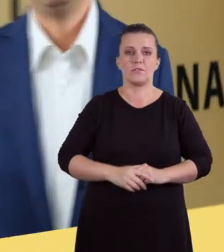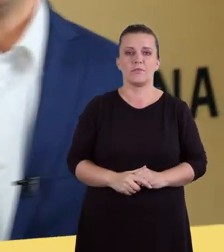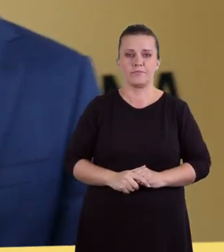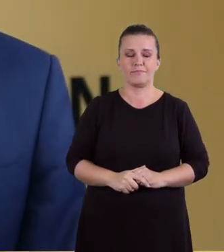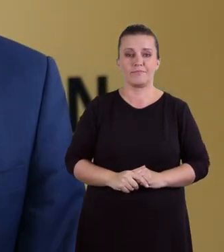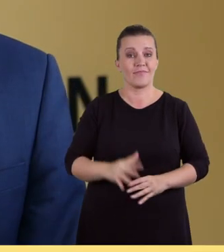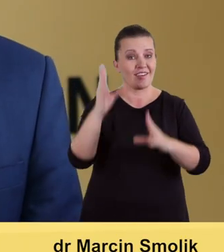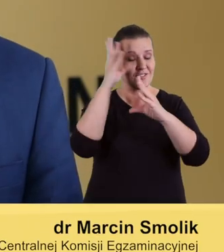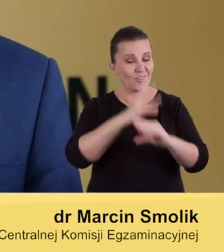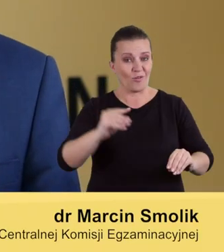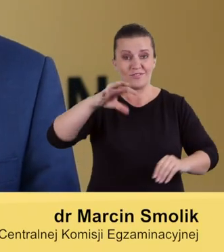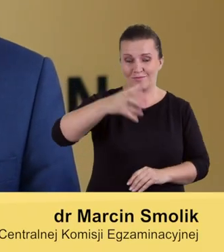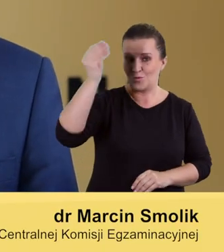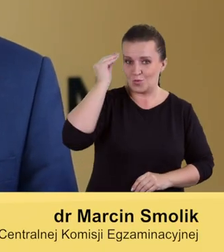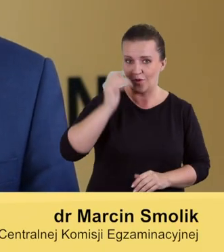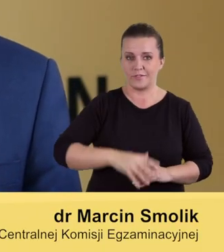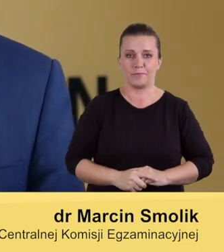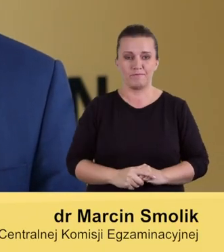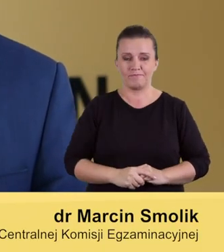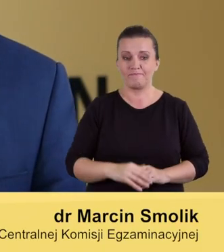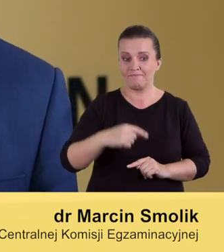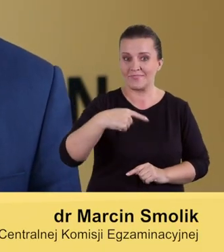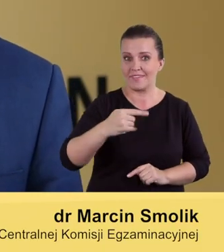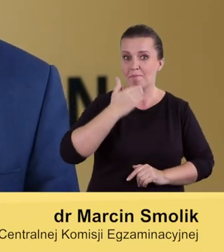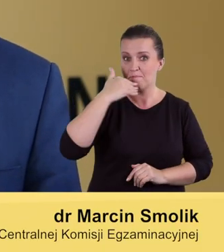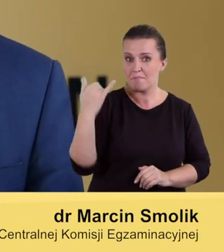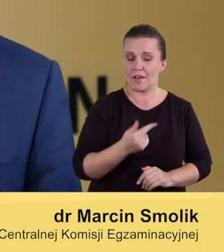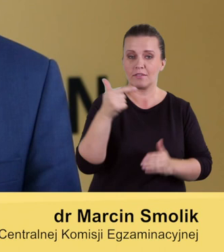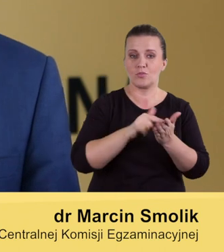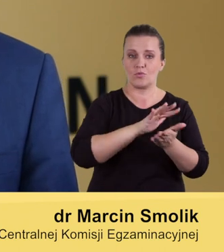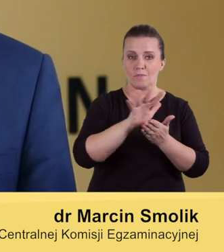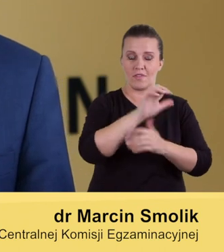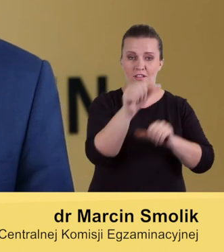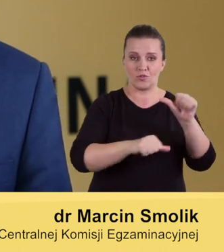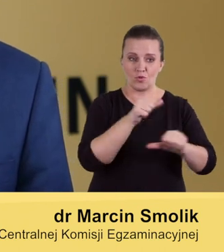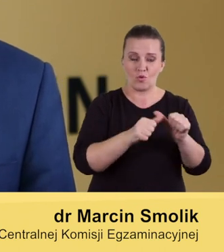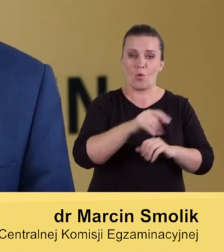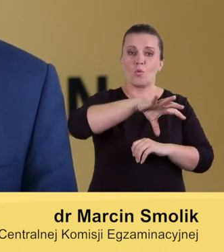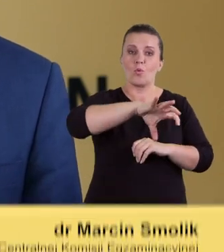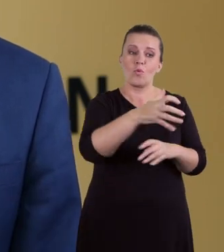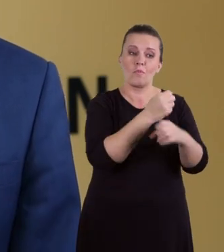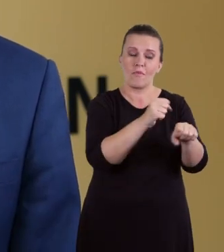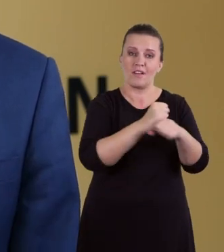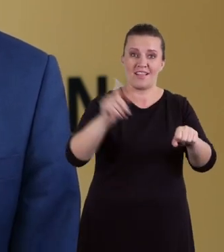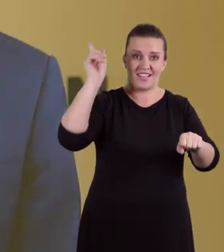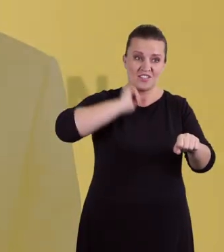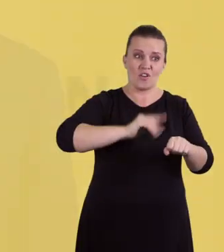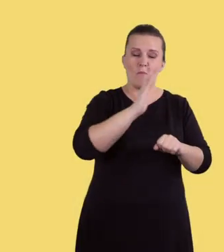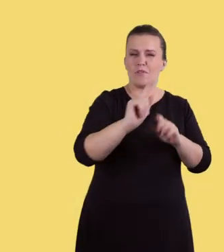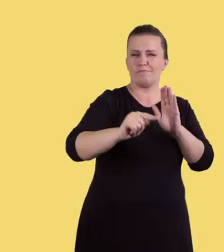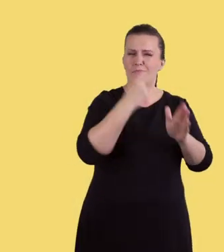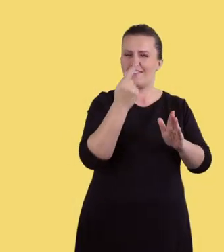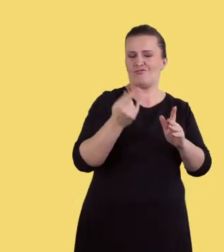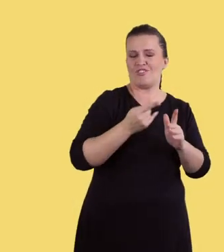Drogie maturzystki, drodzy maturzyści, w maju 2015 roku po raz pierwszy do egzaminu maturalnego w nowej formule